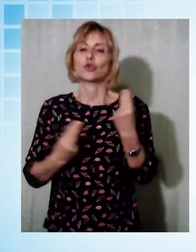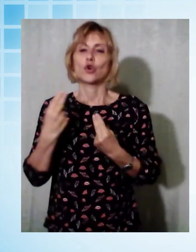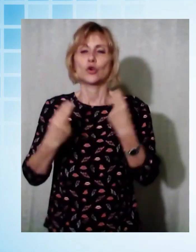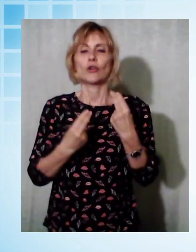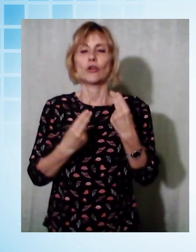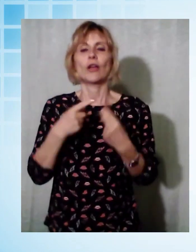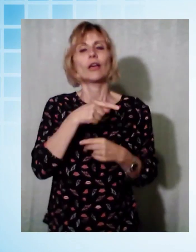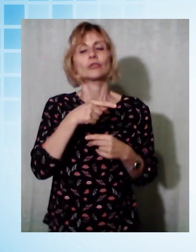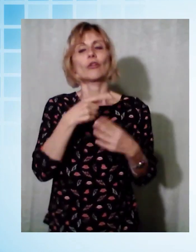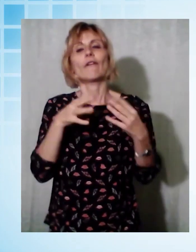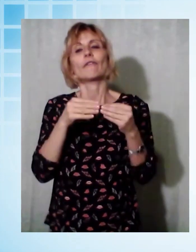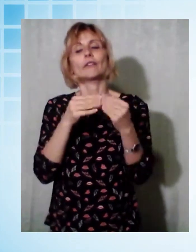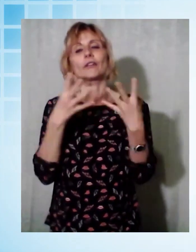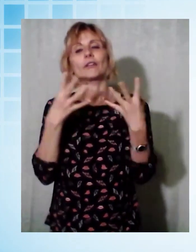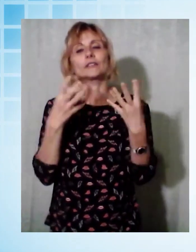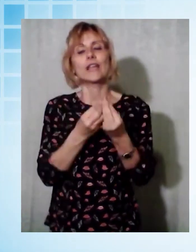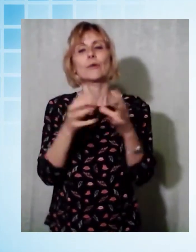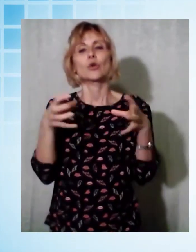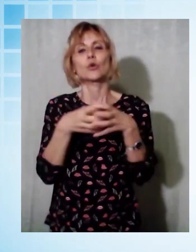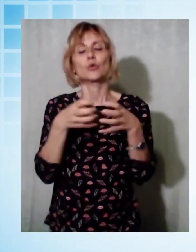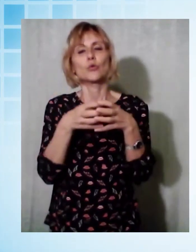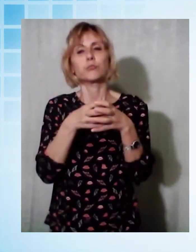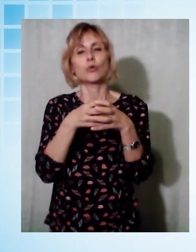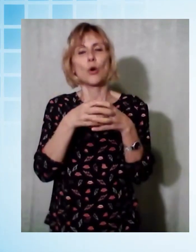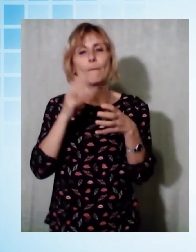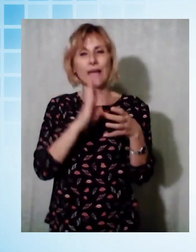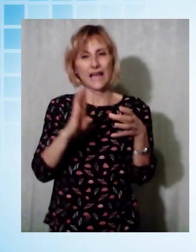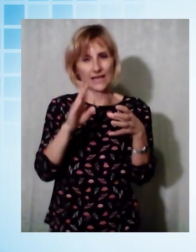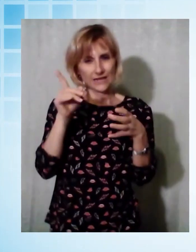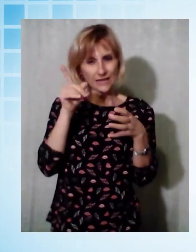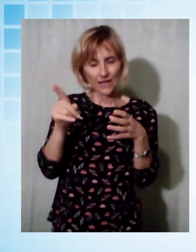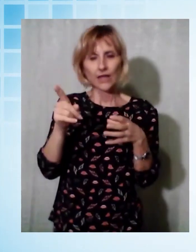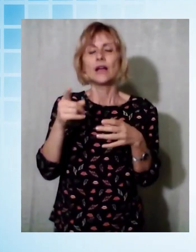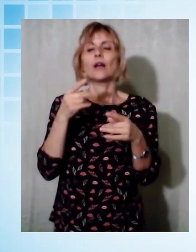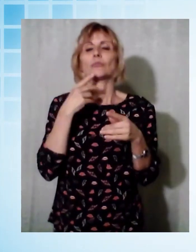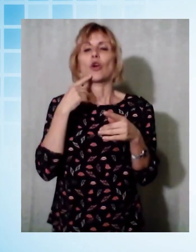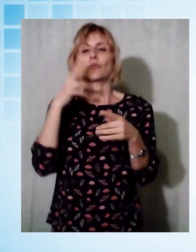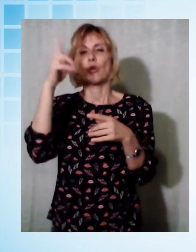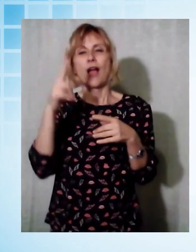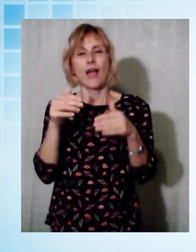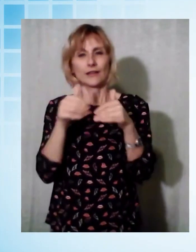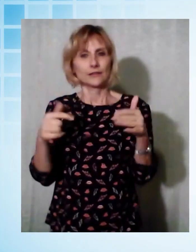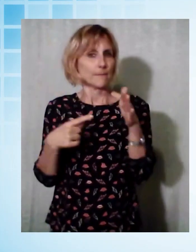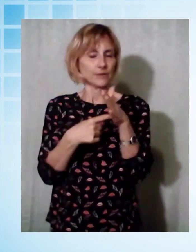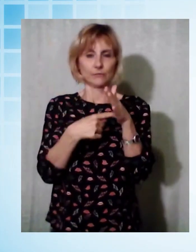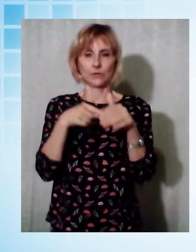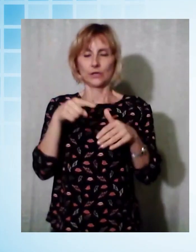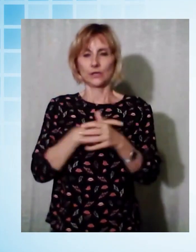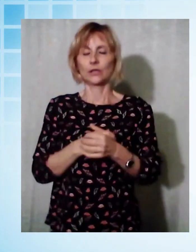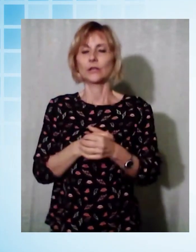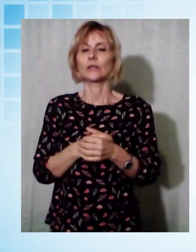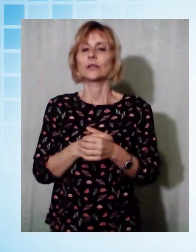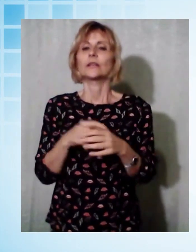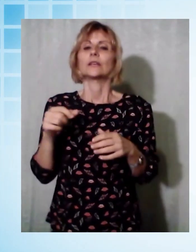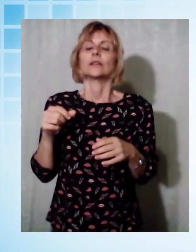ai componenti del collettivo d'arte Inspired by Barca che ha realizzato questa installazione artistica permanente. Il Talking World ora vede la